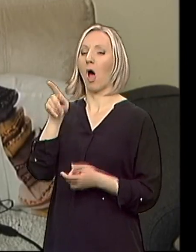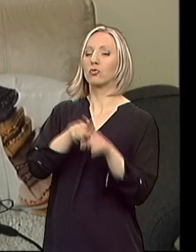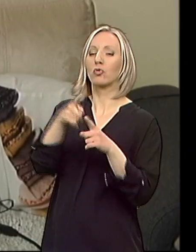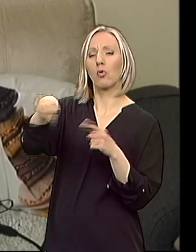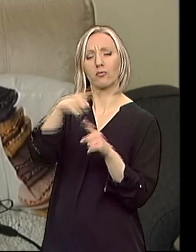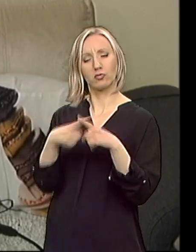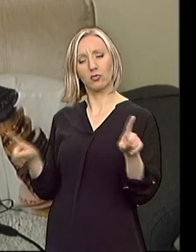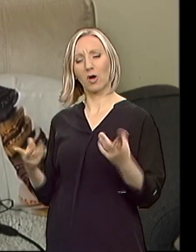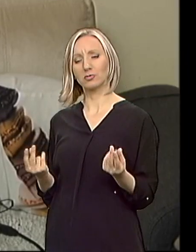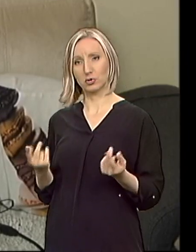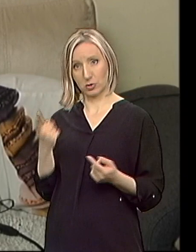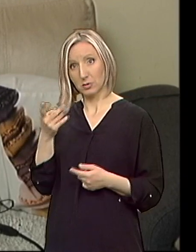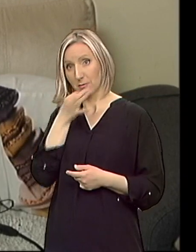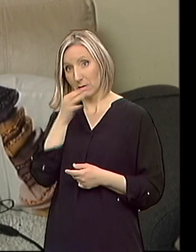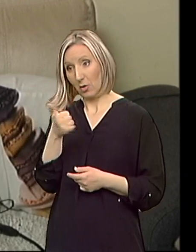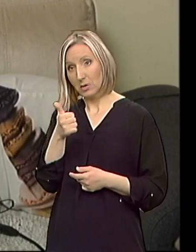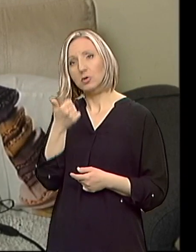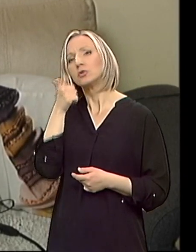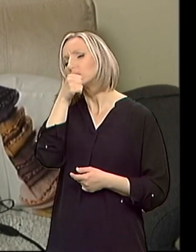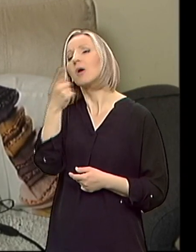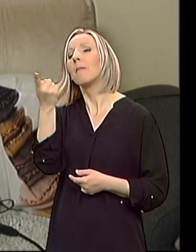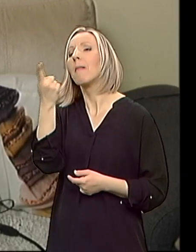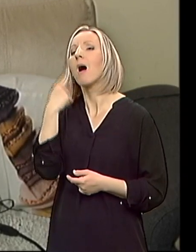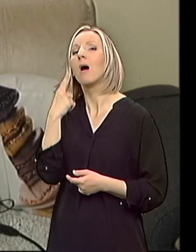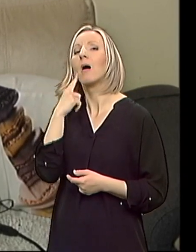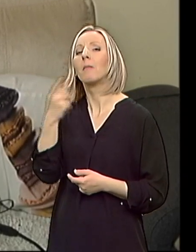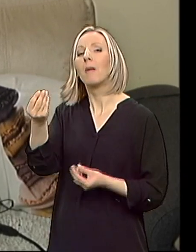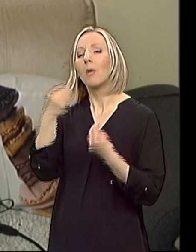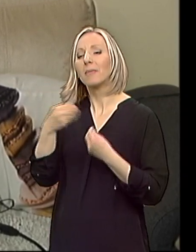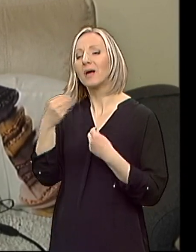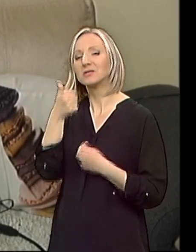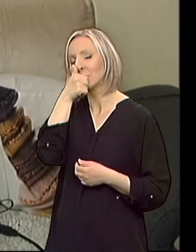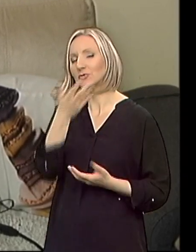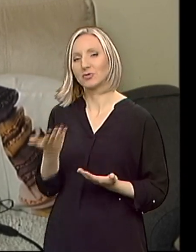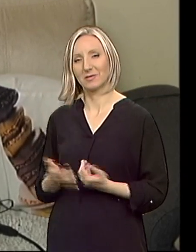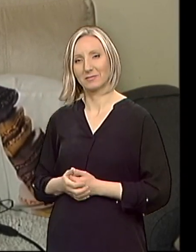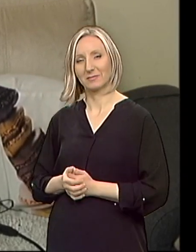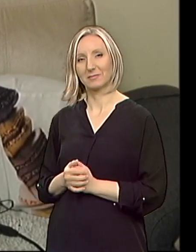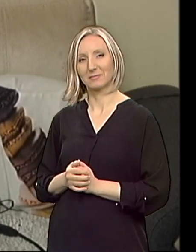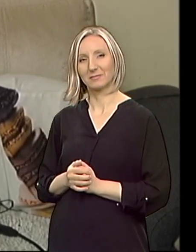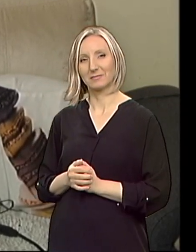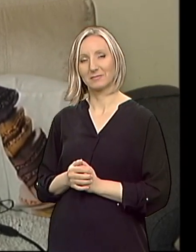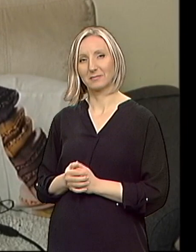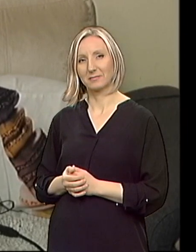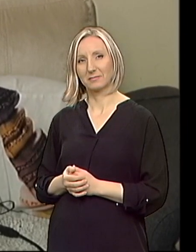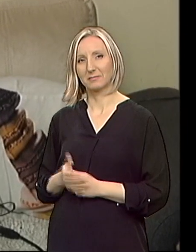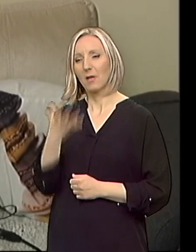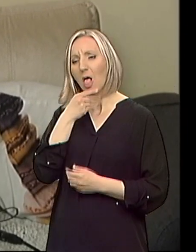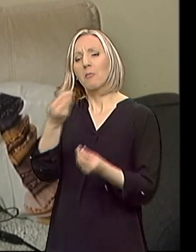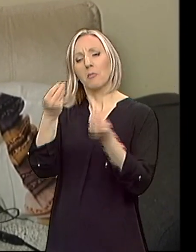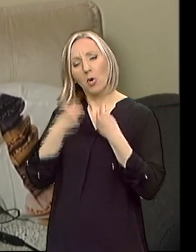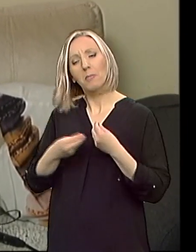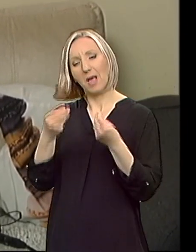Jesi. Bilo tu nekako? Jesi. Jesi? I šta ti je mama objasnila? Kako ti je to objasnila, mama? Pa, lepo mi je